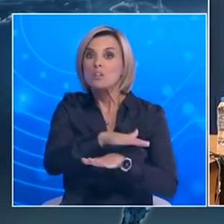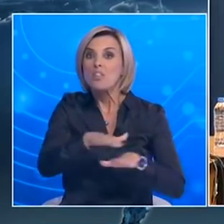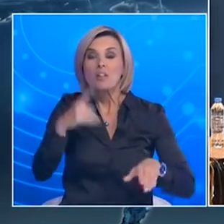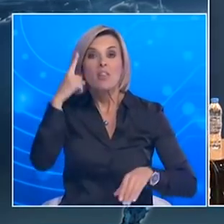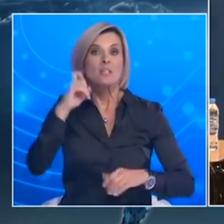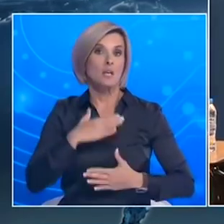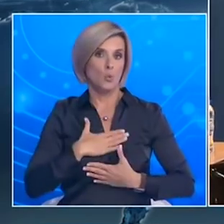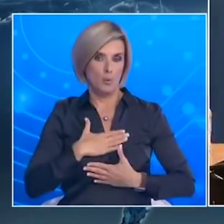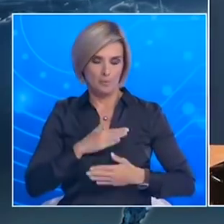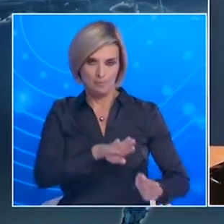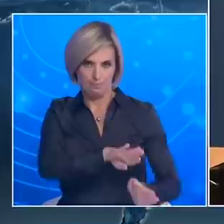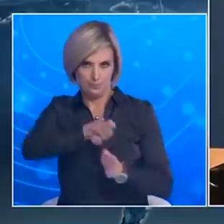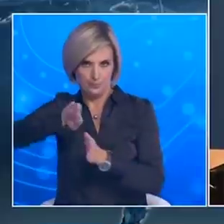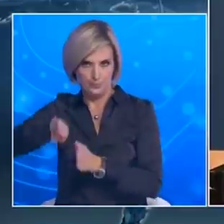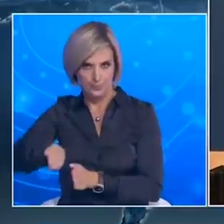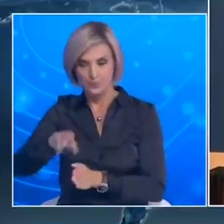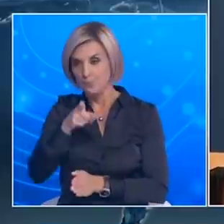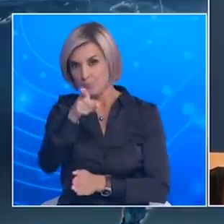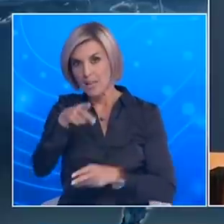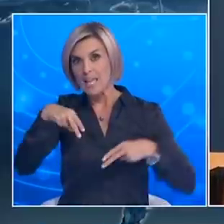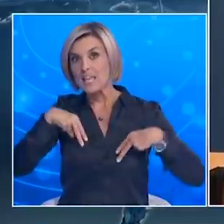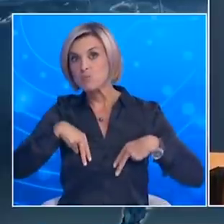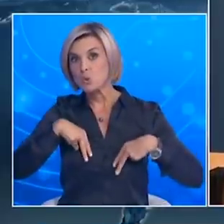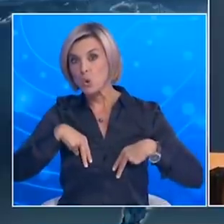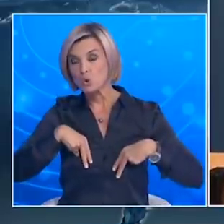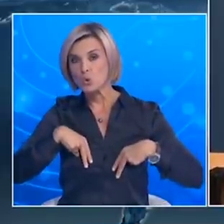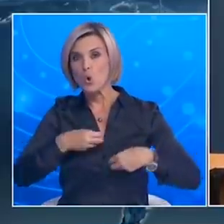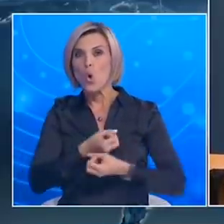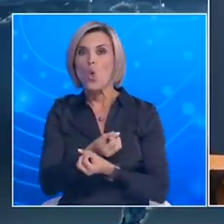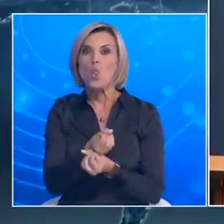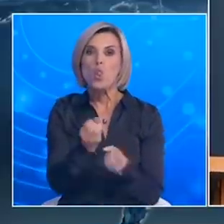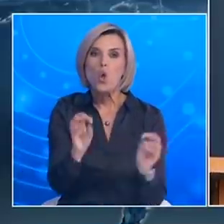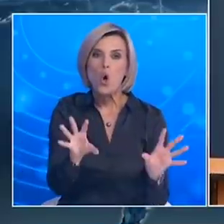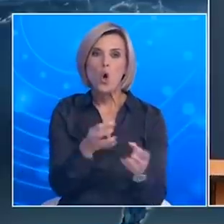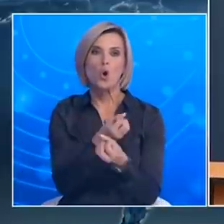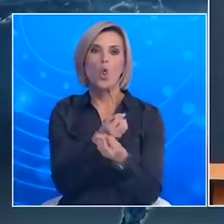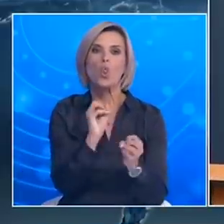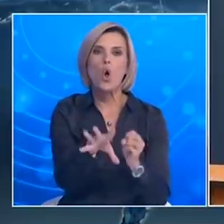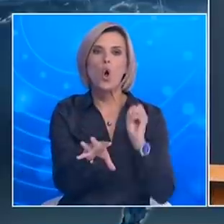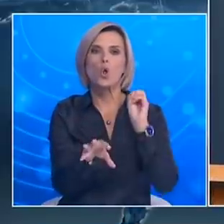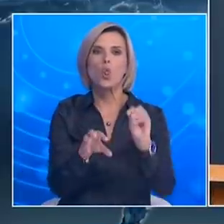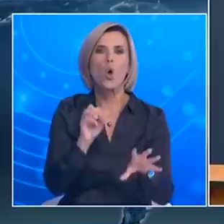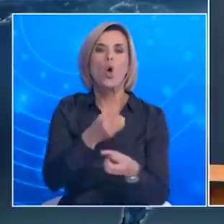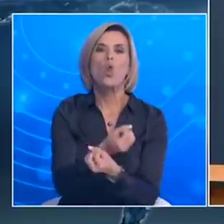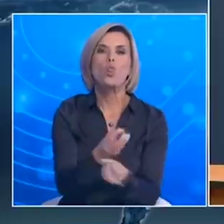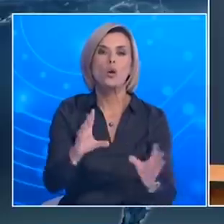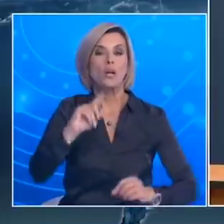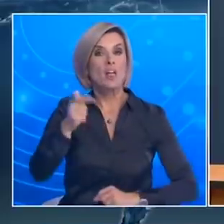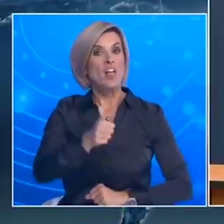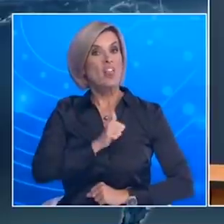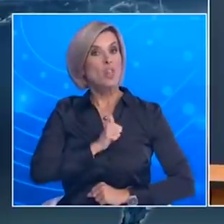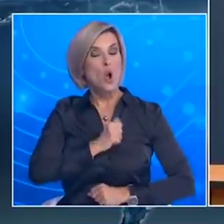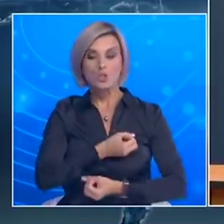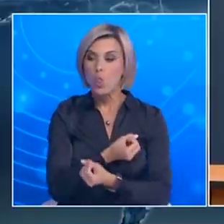Αγαπητέ Υπουργέ, με τις δωρεές, τις υγειονομικές των εκατομμυρίων ευρώ που έχουν δώσει όλοι οι ιδιώτες